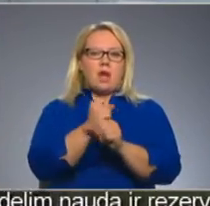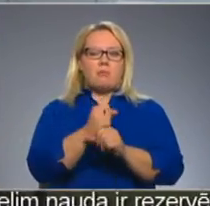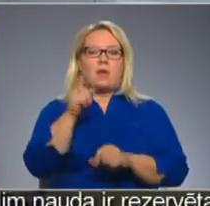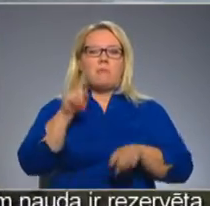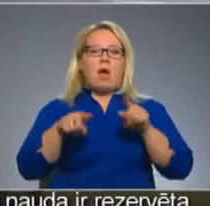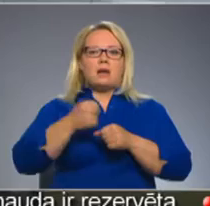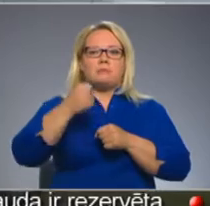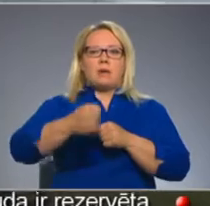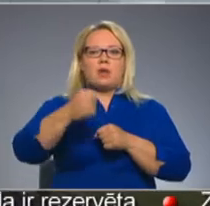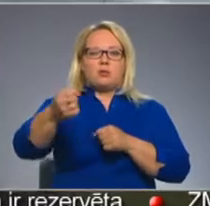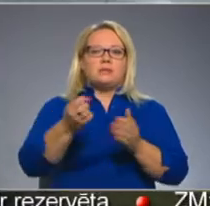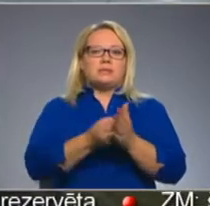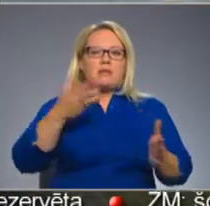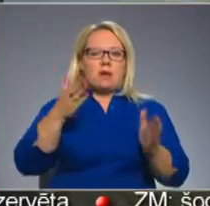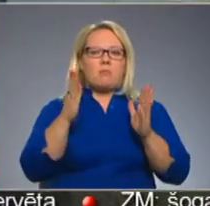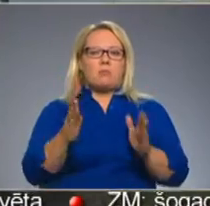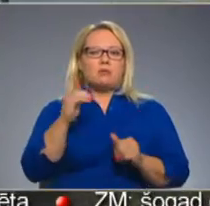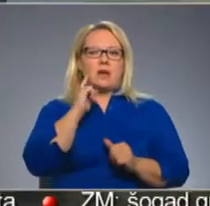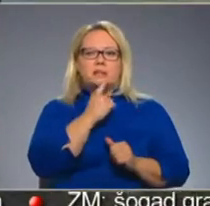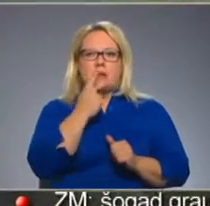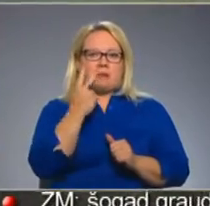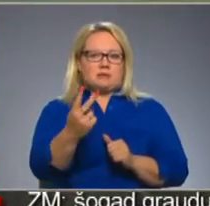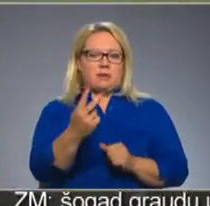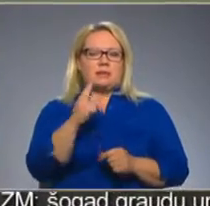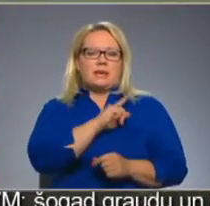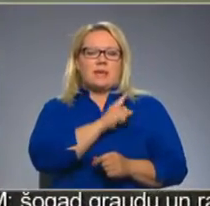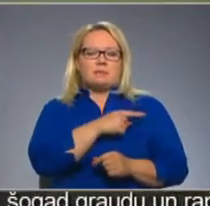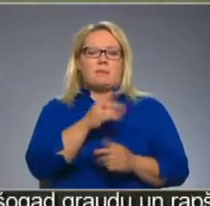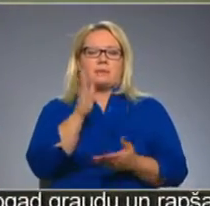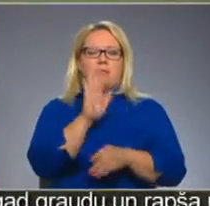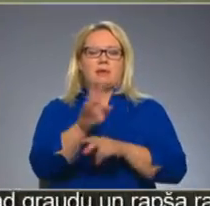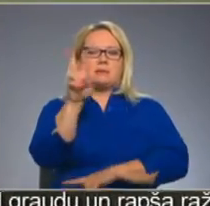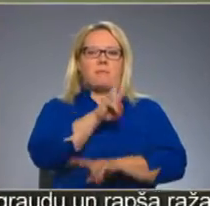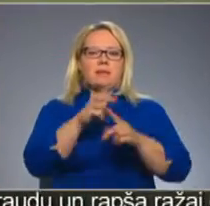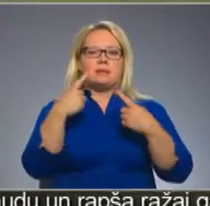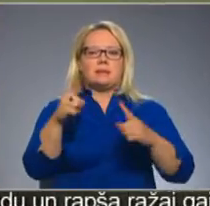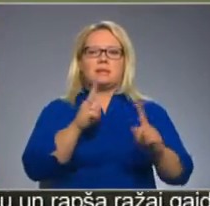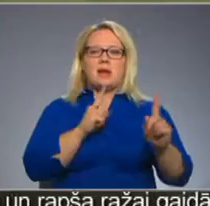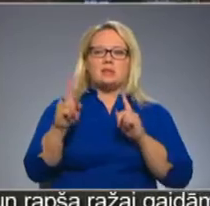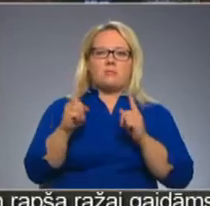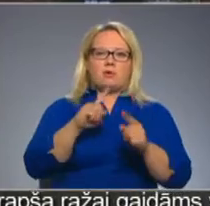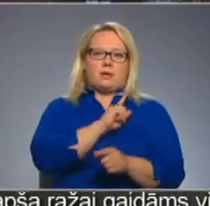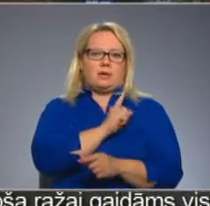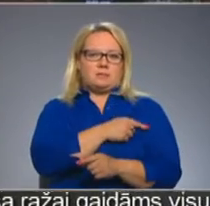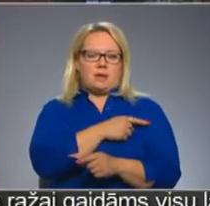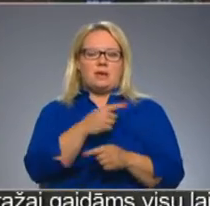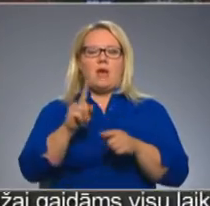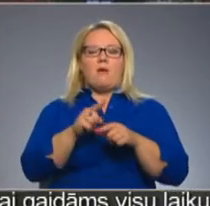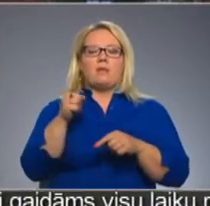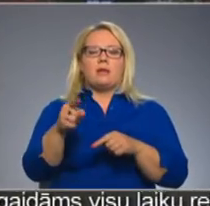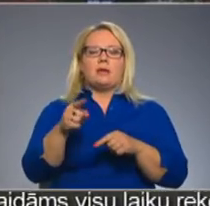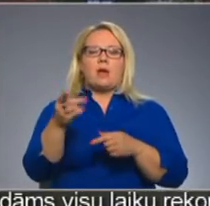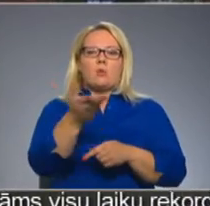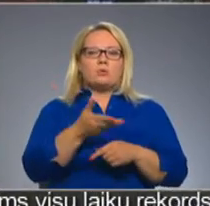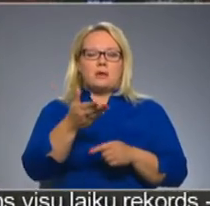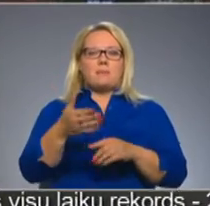pāris pieturas, sadārdzinājums būs atsīmu redzams, kas iespējams lika smeklēt citas transporta alternatīvas. Plānots, ka Kurzemē